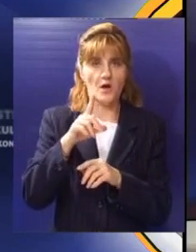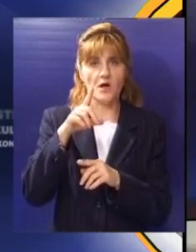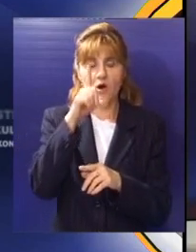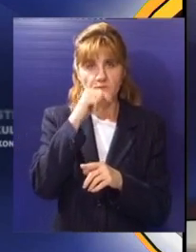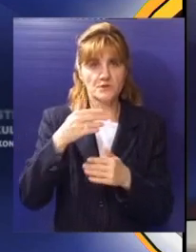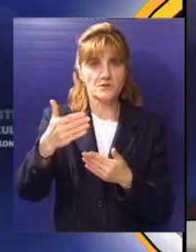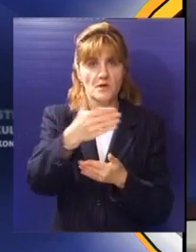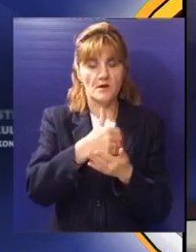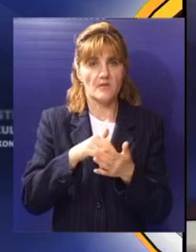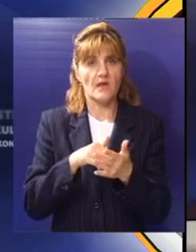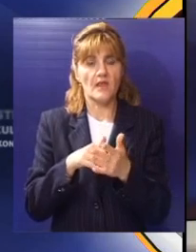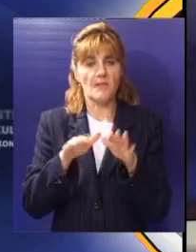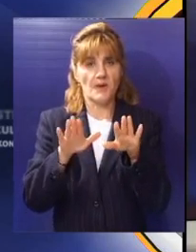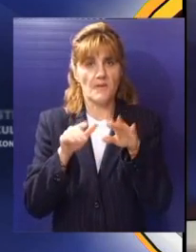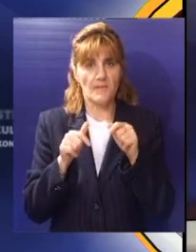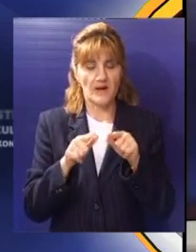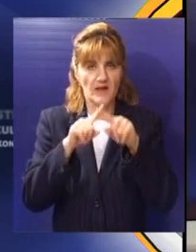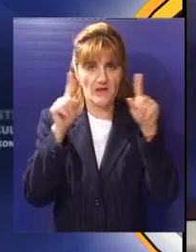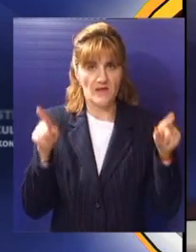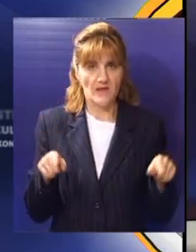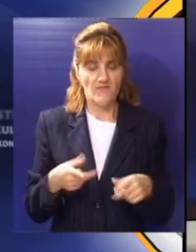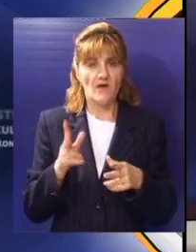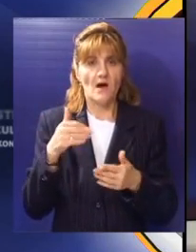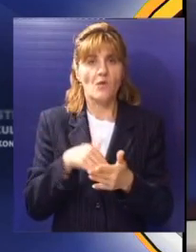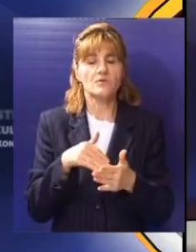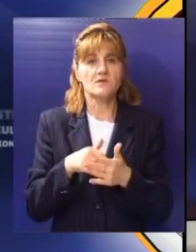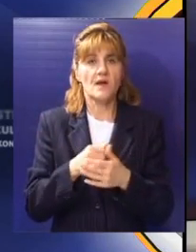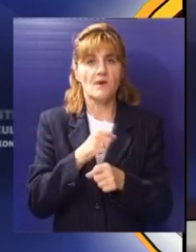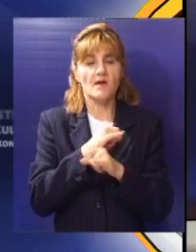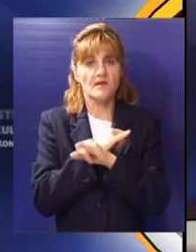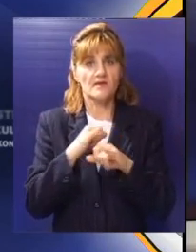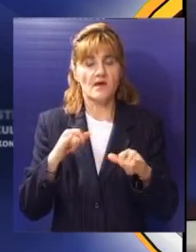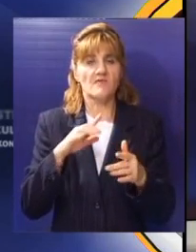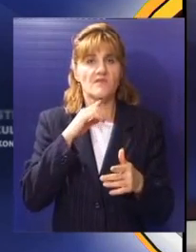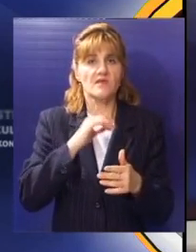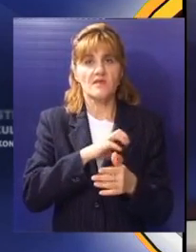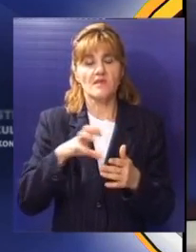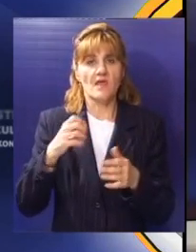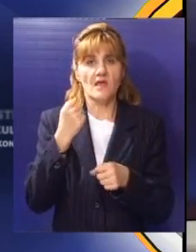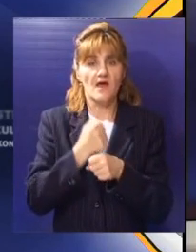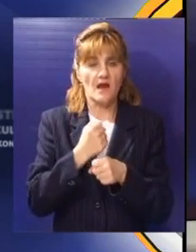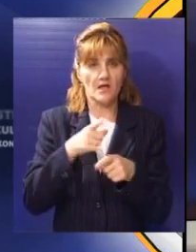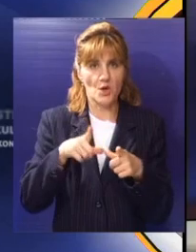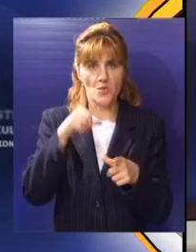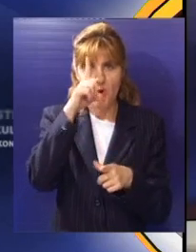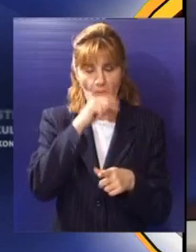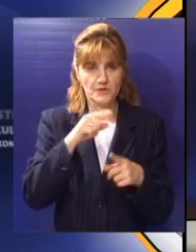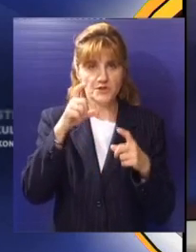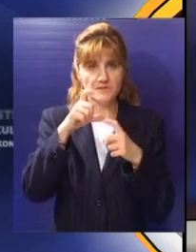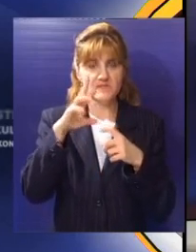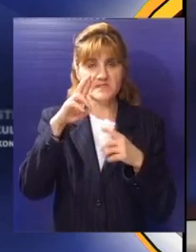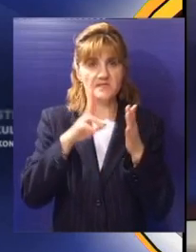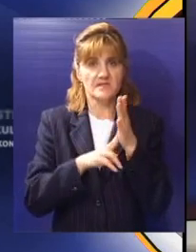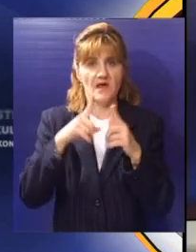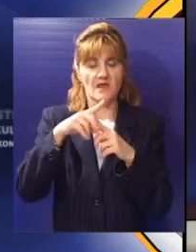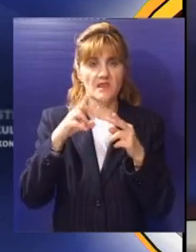usvoji odluku o izgradnji regionalne deponije, koja treba da se radi u saradnji sa postojećim gradskim deponijama u opštinama Senta,